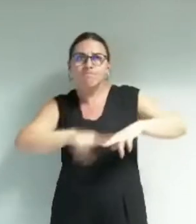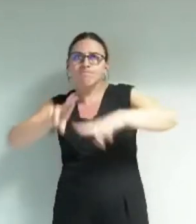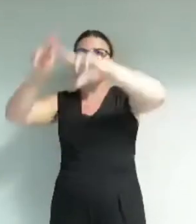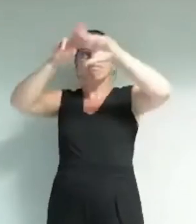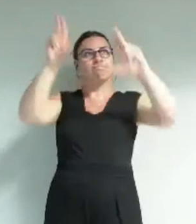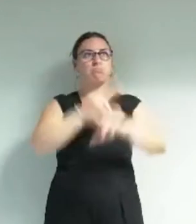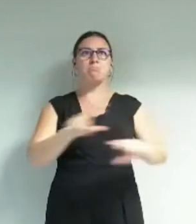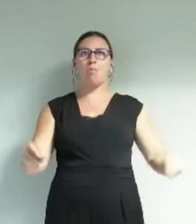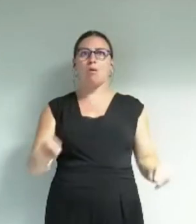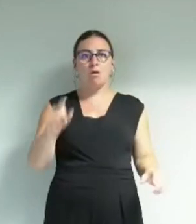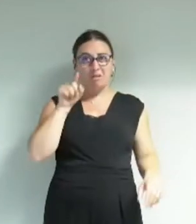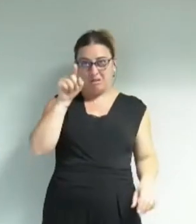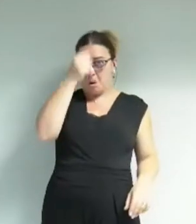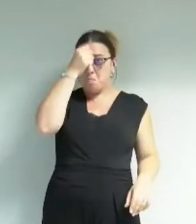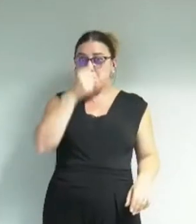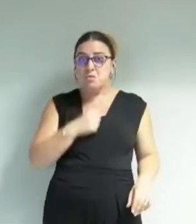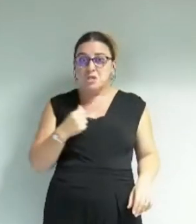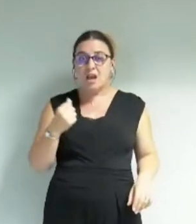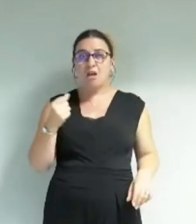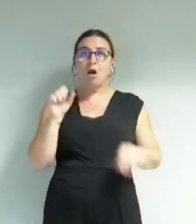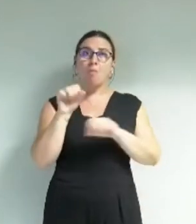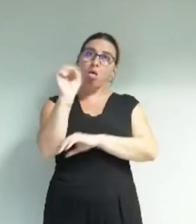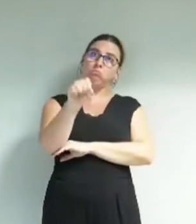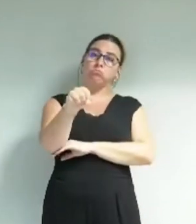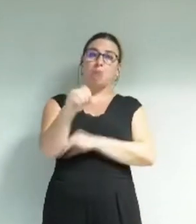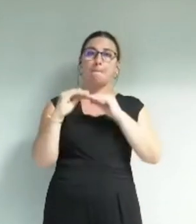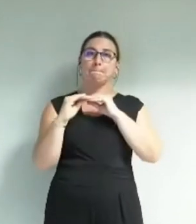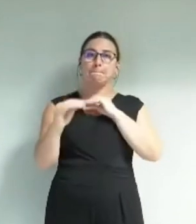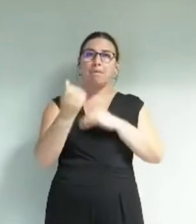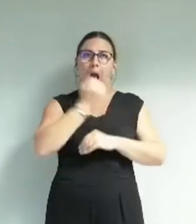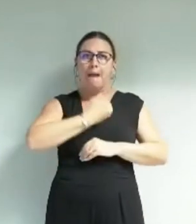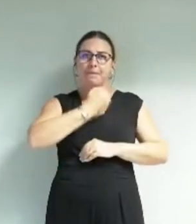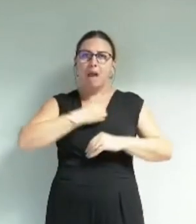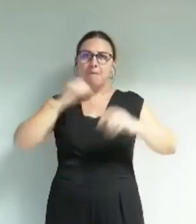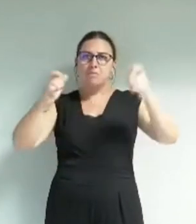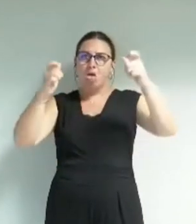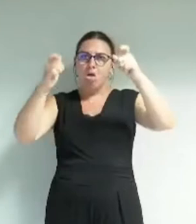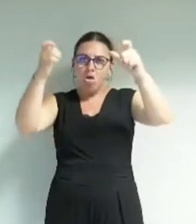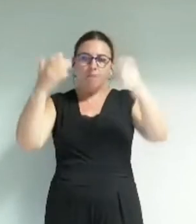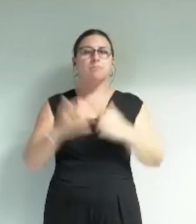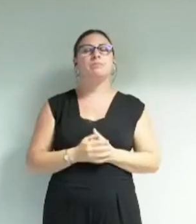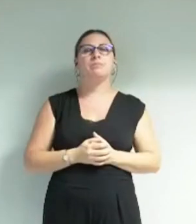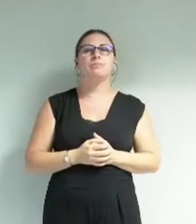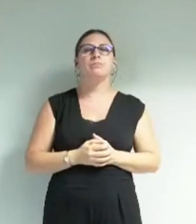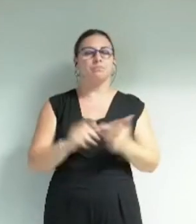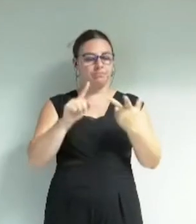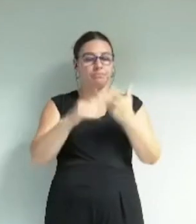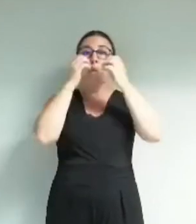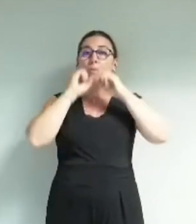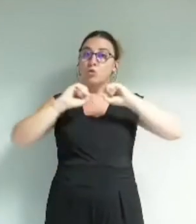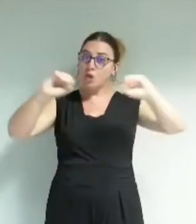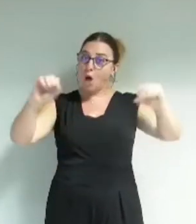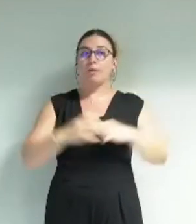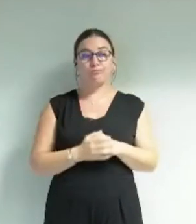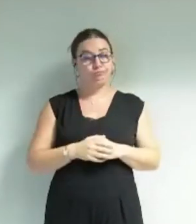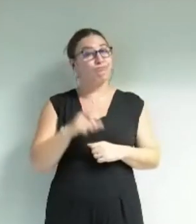car lui aussi sans soin commence à se dégrader. Vous parlez ensuite du muséum. Là